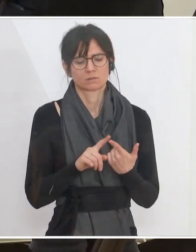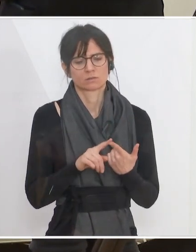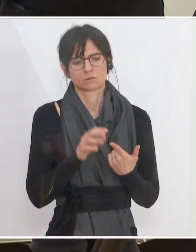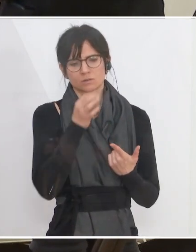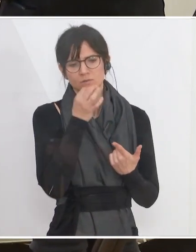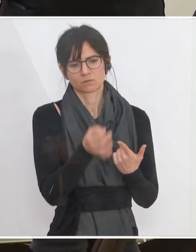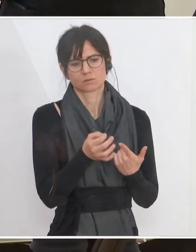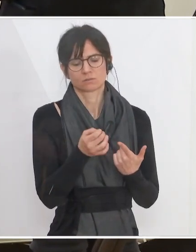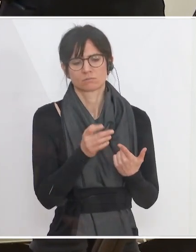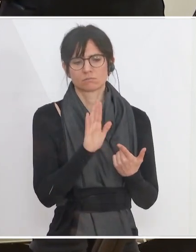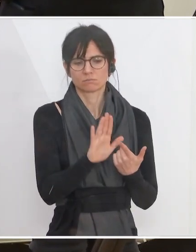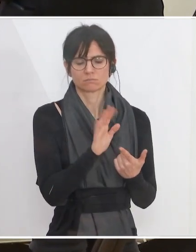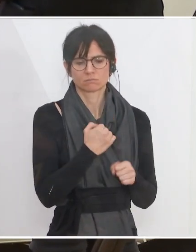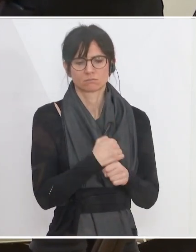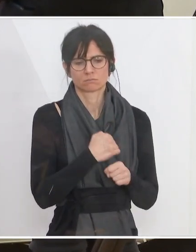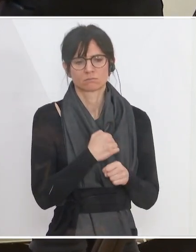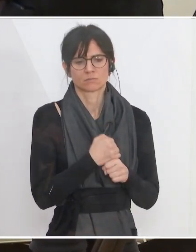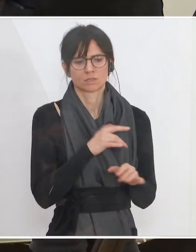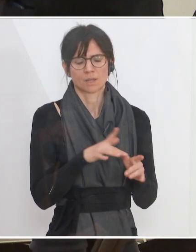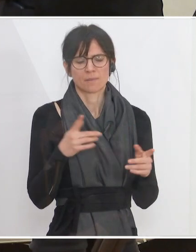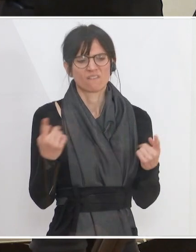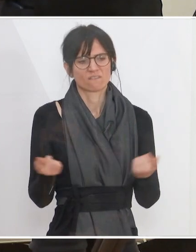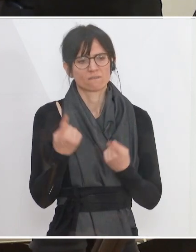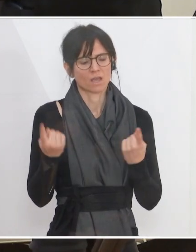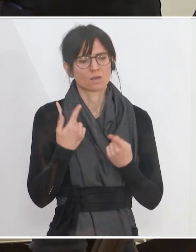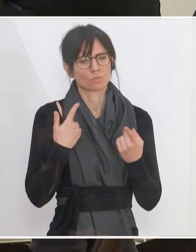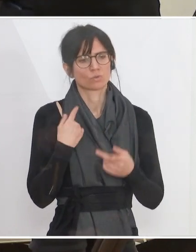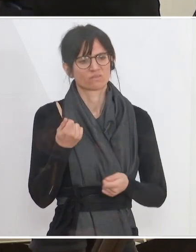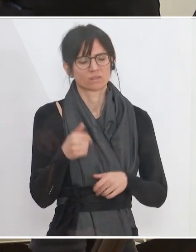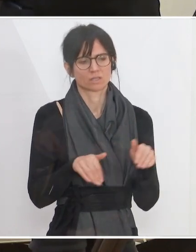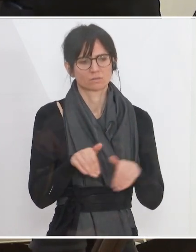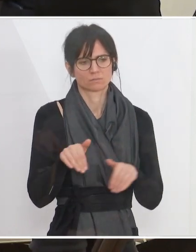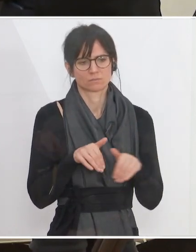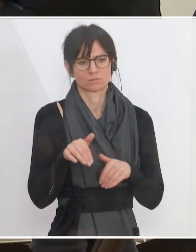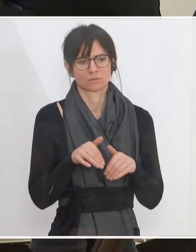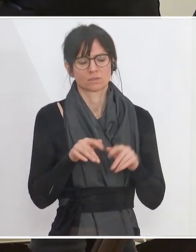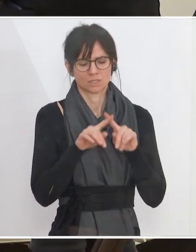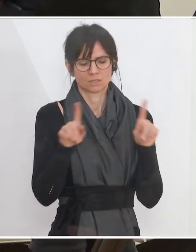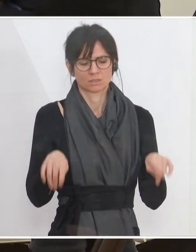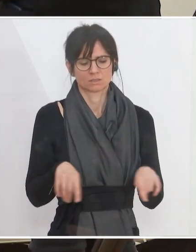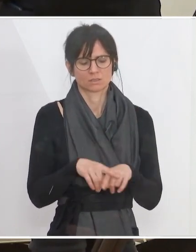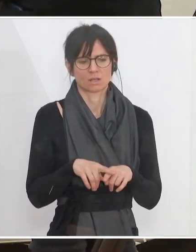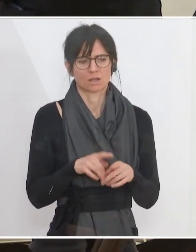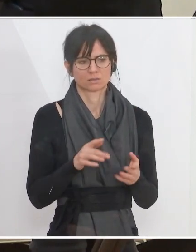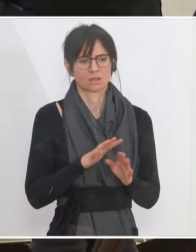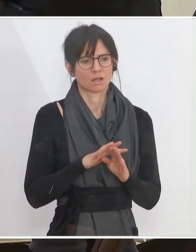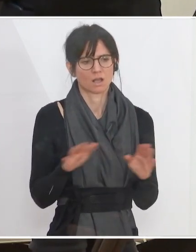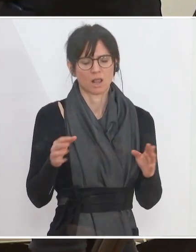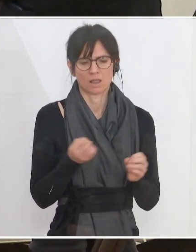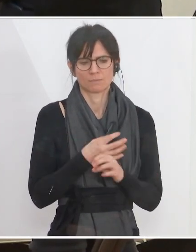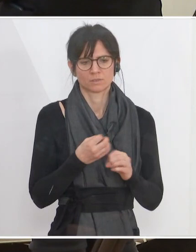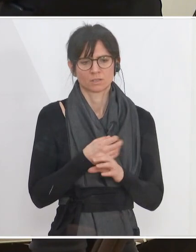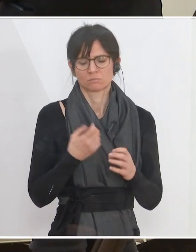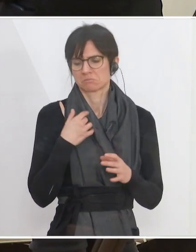Frage. Sie machen Kampagnen als Finanzministerium, inseratmäßig, ja. Alle Medien,